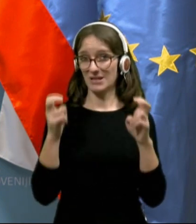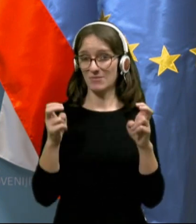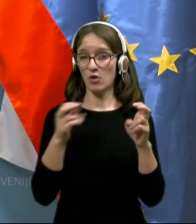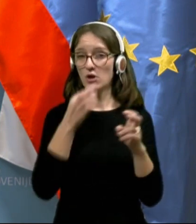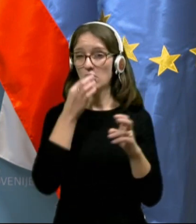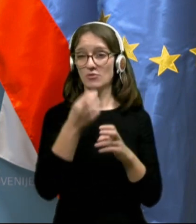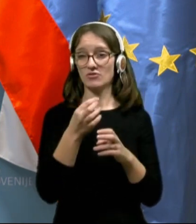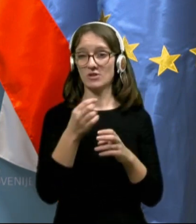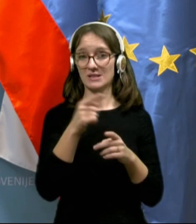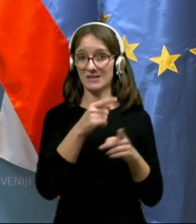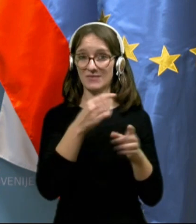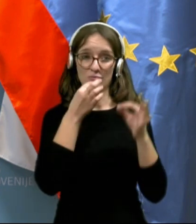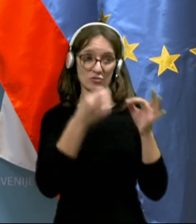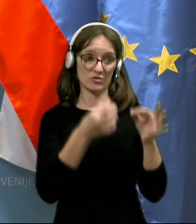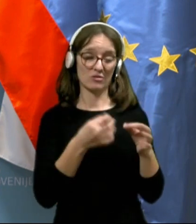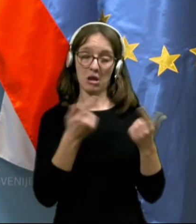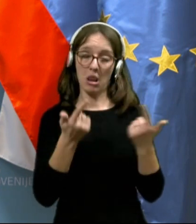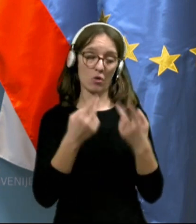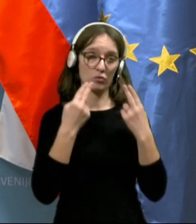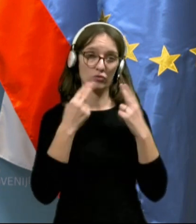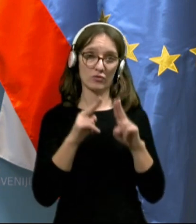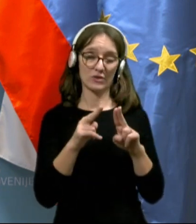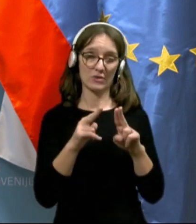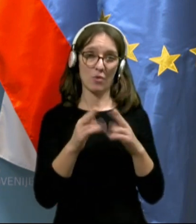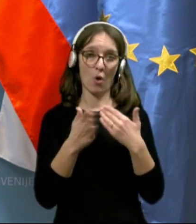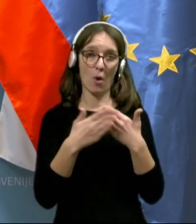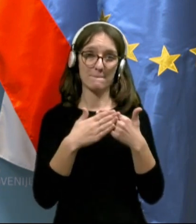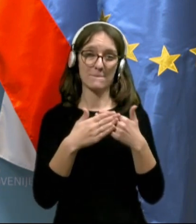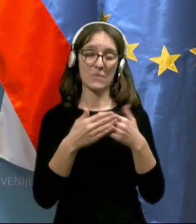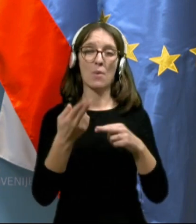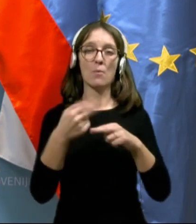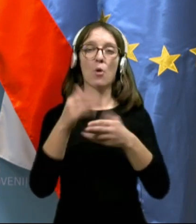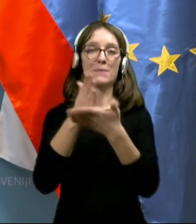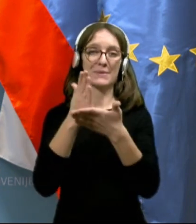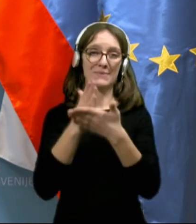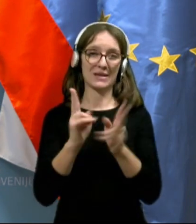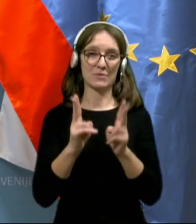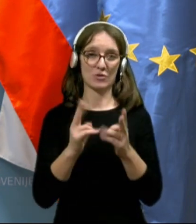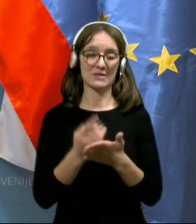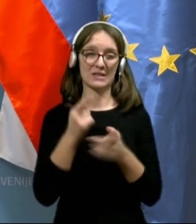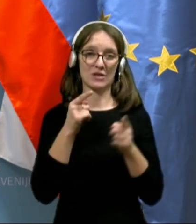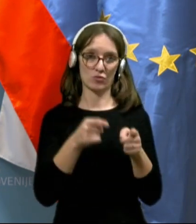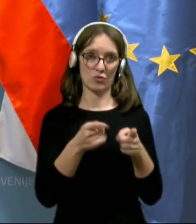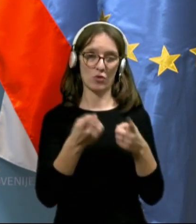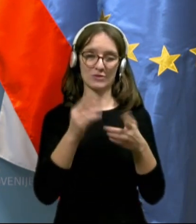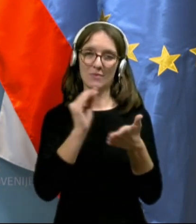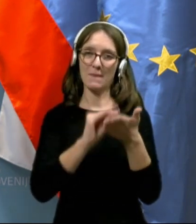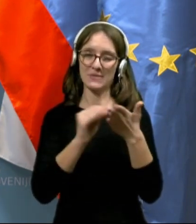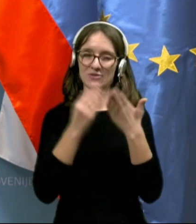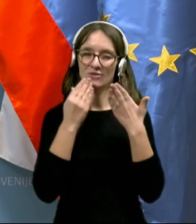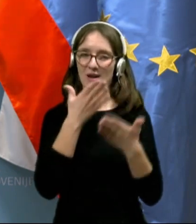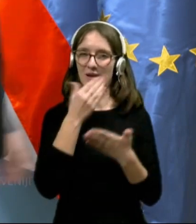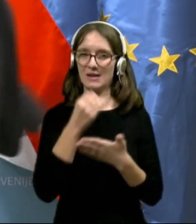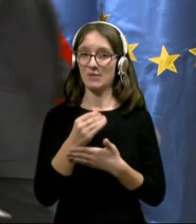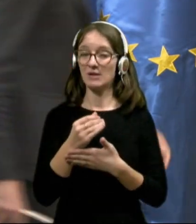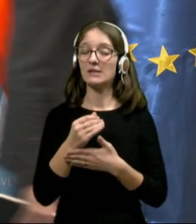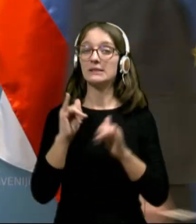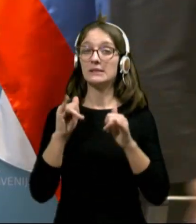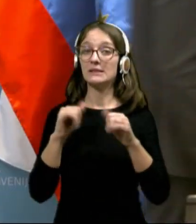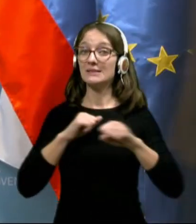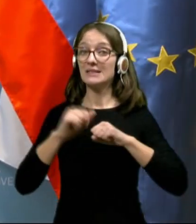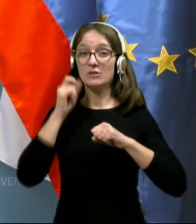na vprašanje, ki ga postavljate lahko. Odgovorimo ob primerni priložnosti za to oziroma pisno. Hvala lepa. Pisno se zavezujemo, da bomo